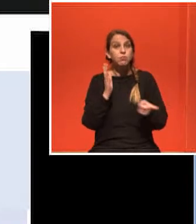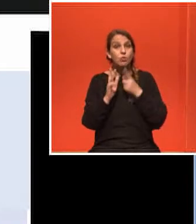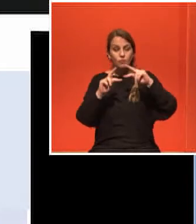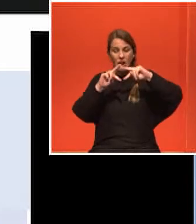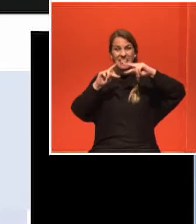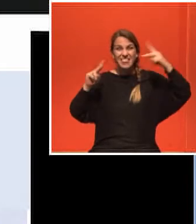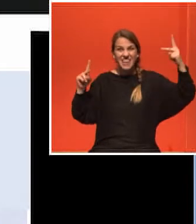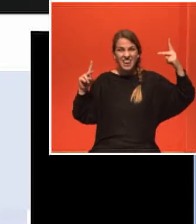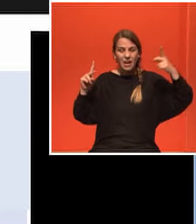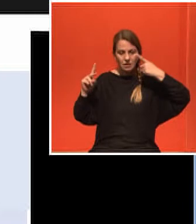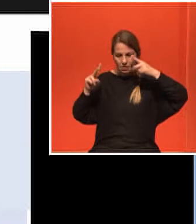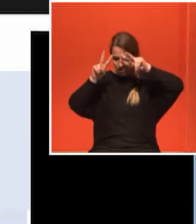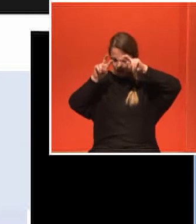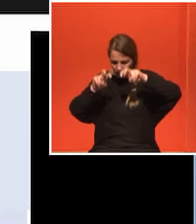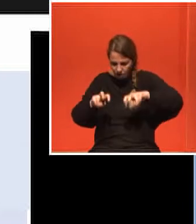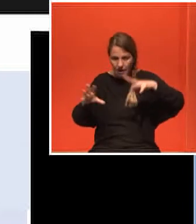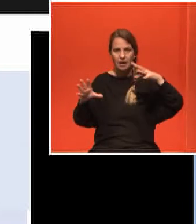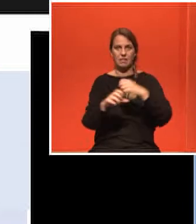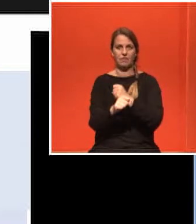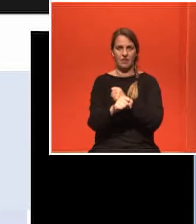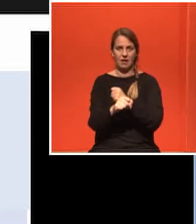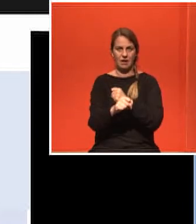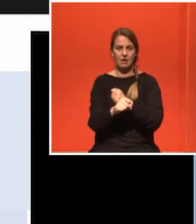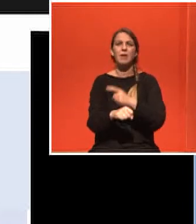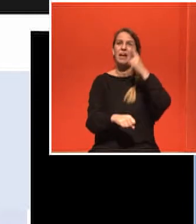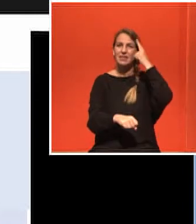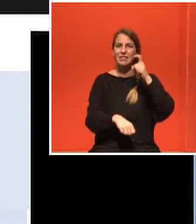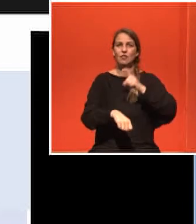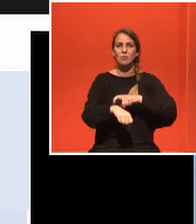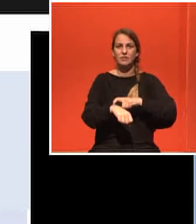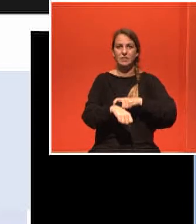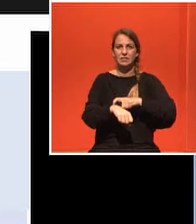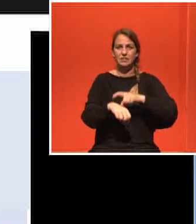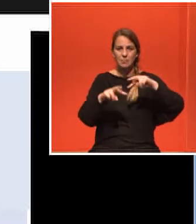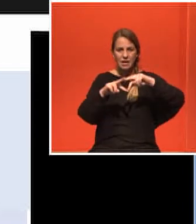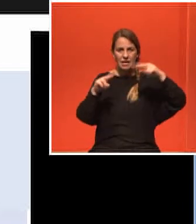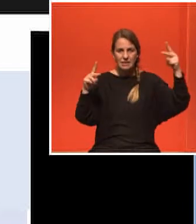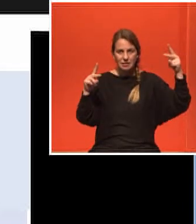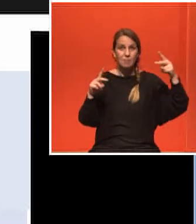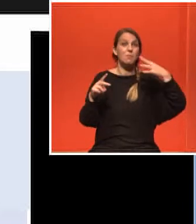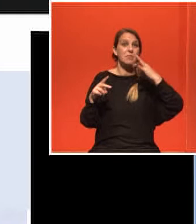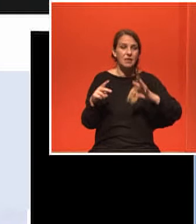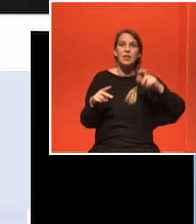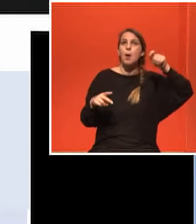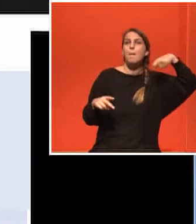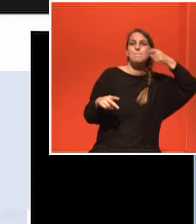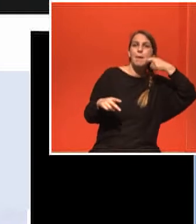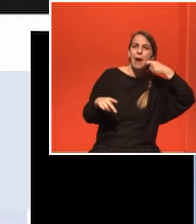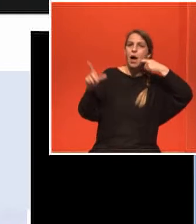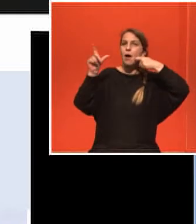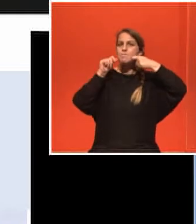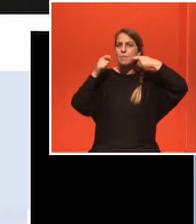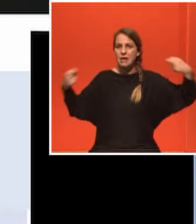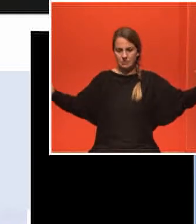γονιδίωμά μας δηλαδή ξέρουμε πλέον τα 3 δισεκατομμύρια γράμματα που πήραμε από τη μαμά μας και τα 3 δισεκατομμύρια που